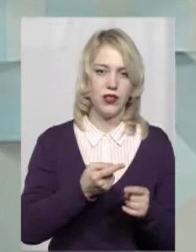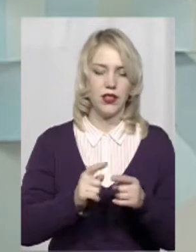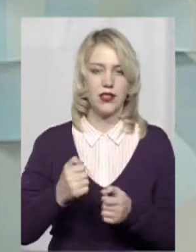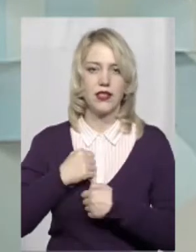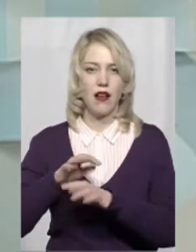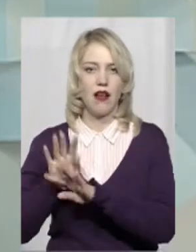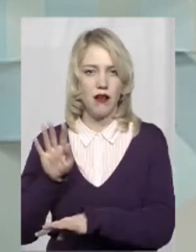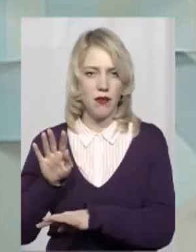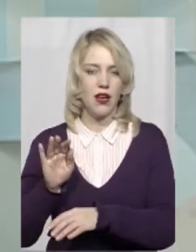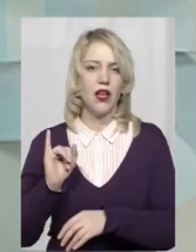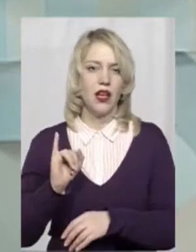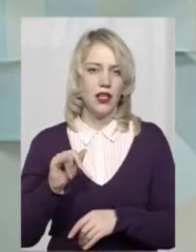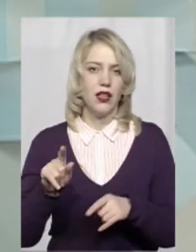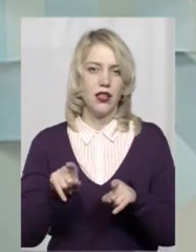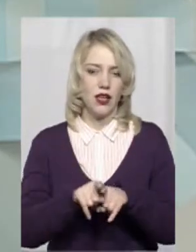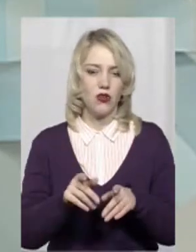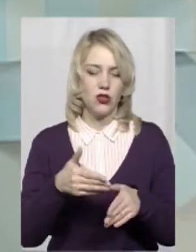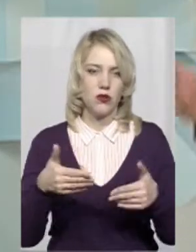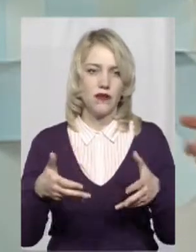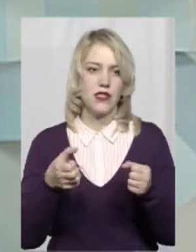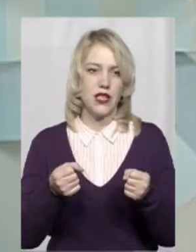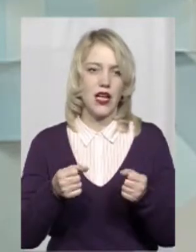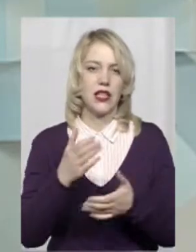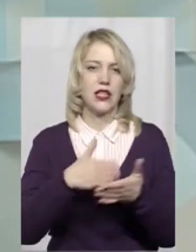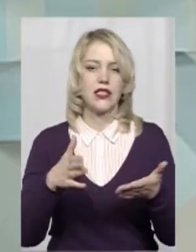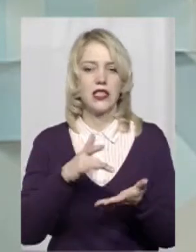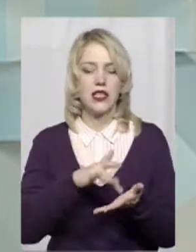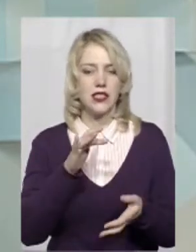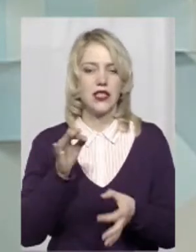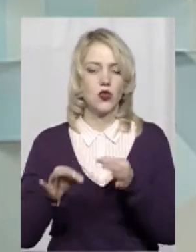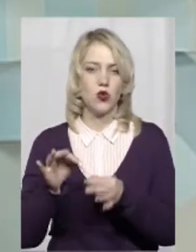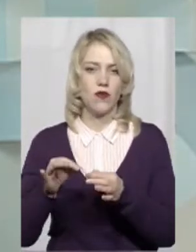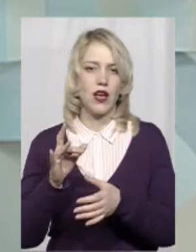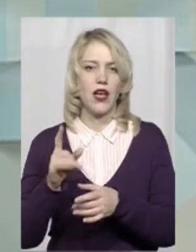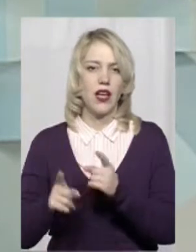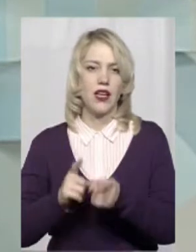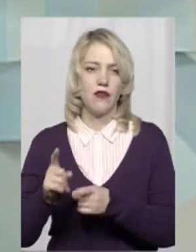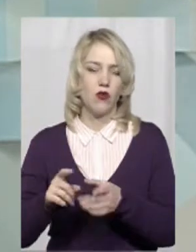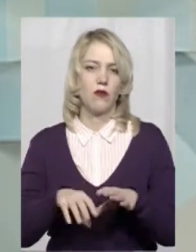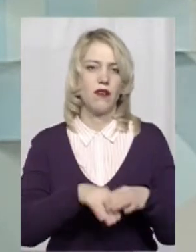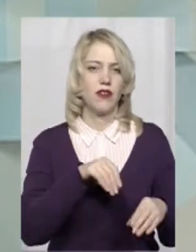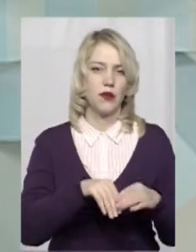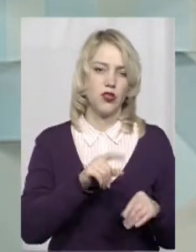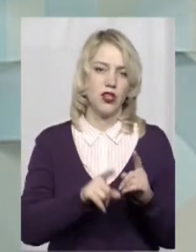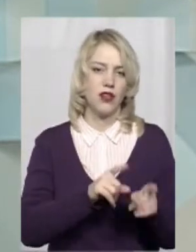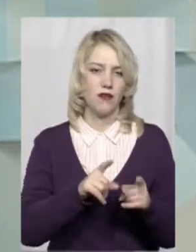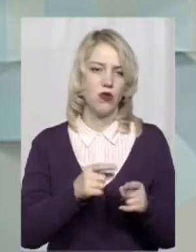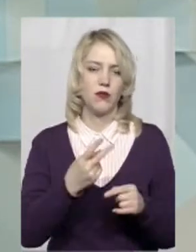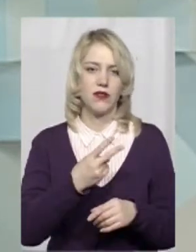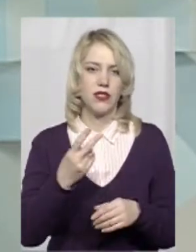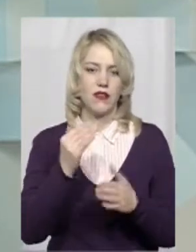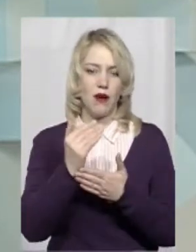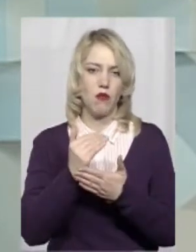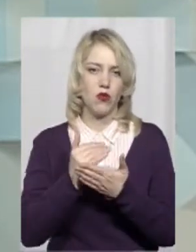І також ми взяли, наприклад, децентралізацію, судову реформу, виборчу реформу, тобто 22